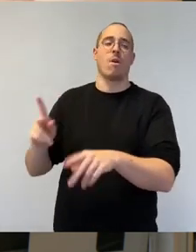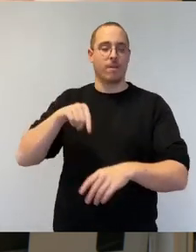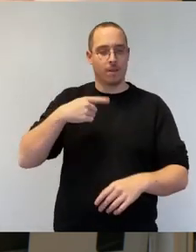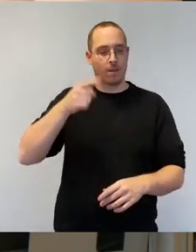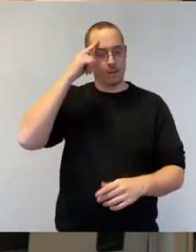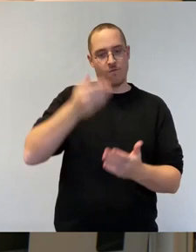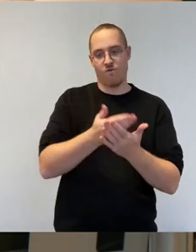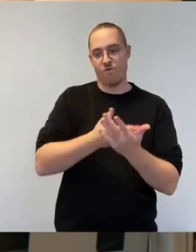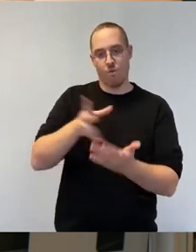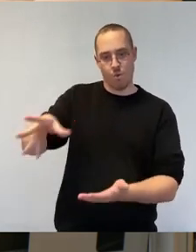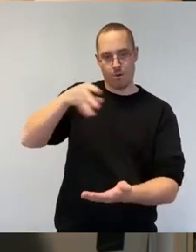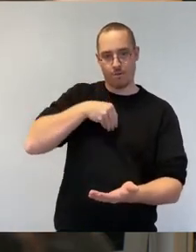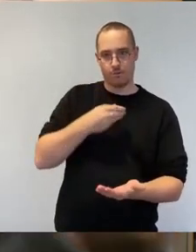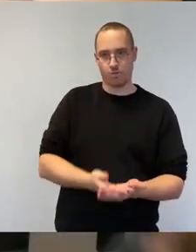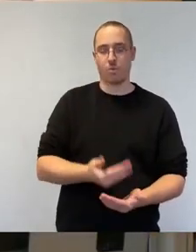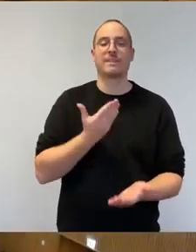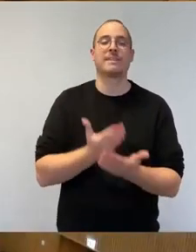selbstverständlich ablehnen. Vielen Dank.